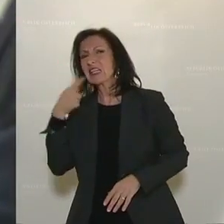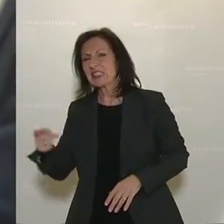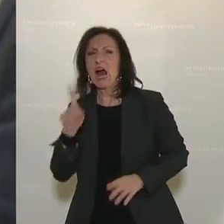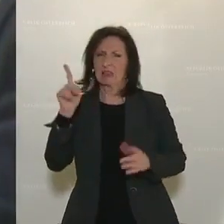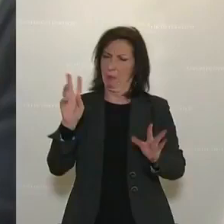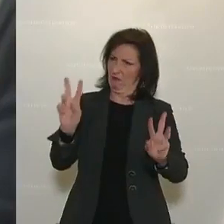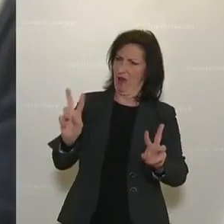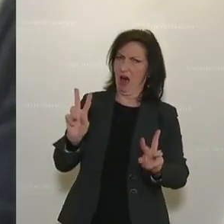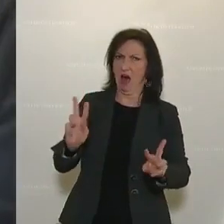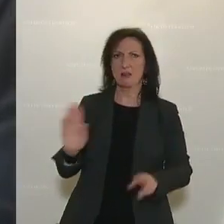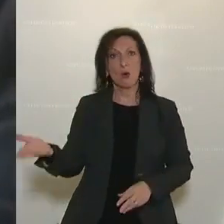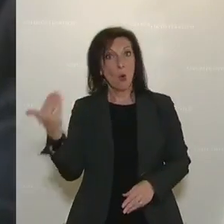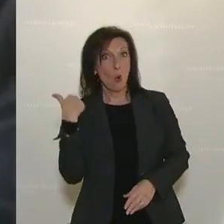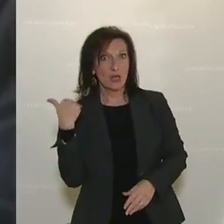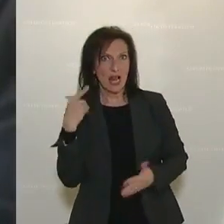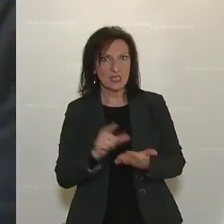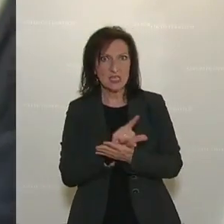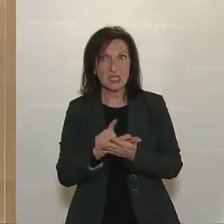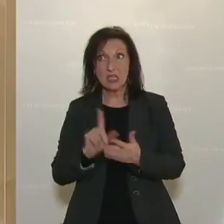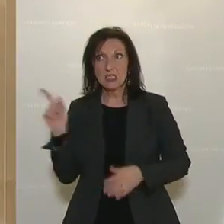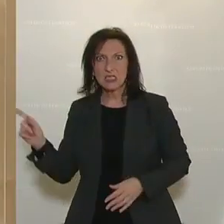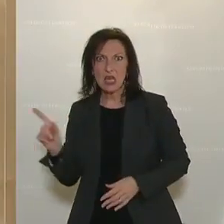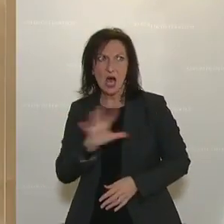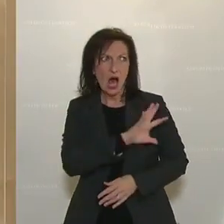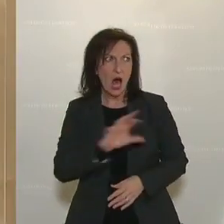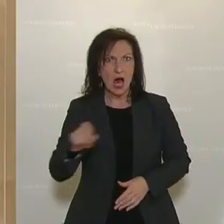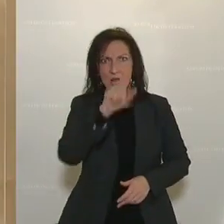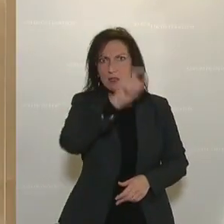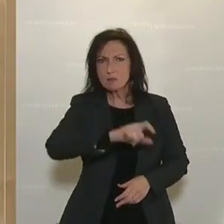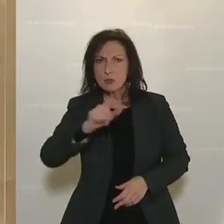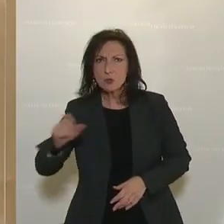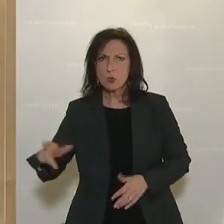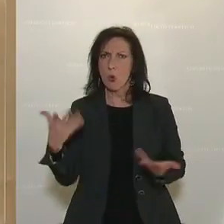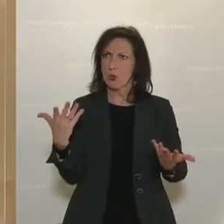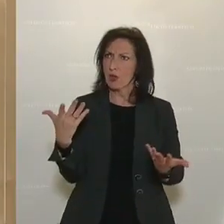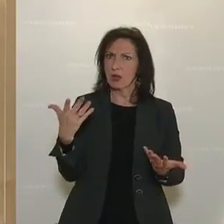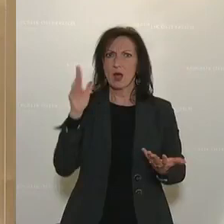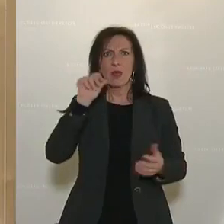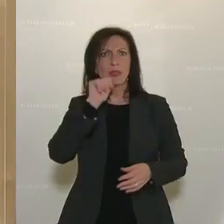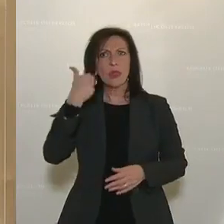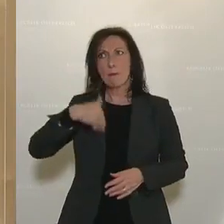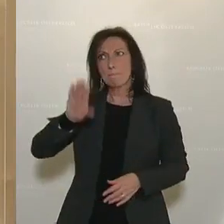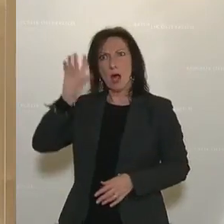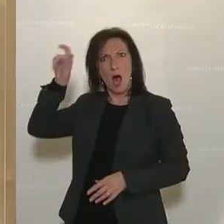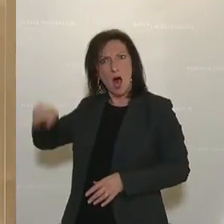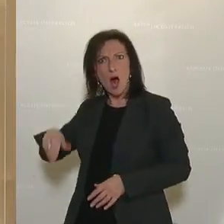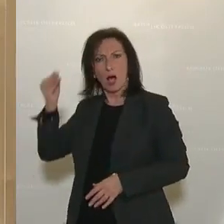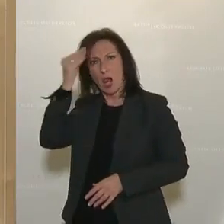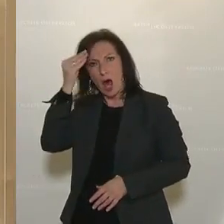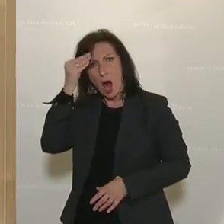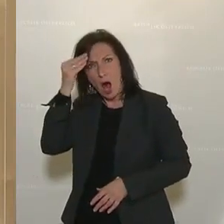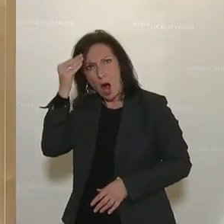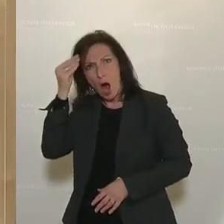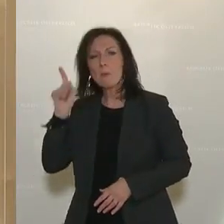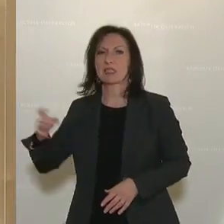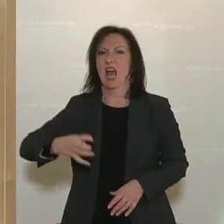aus der letzten Zeit Ihre aggressiven Attacken gegen all diejenigen, die Ihnen einfach nicht mehr geglaubt haben, nach all den